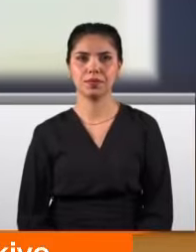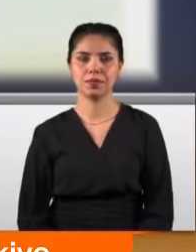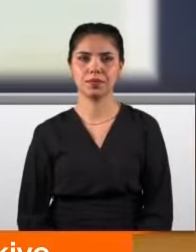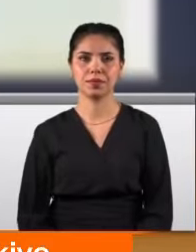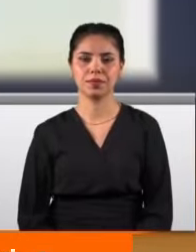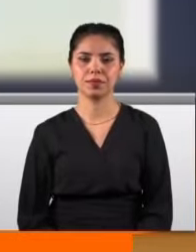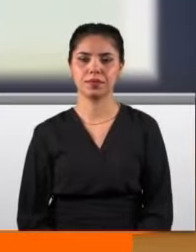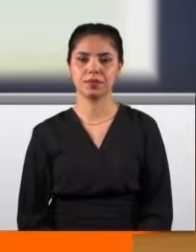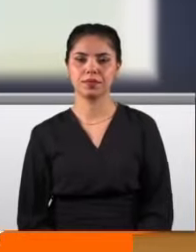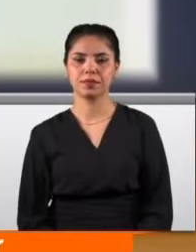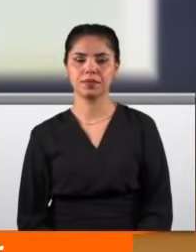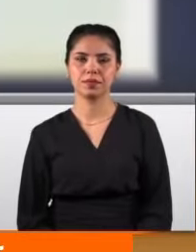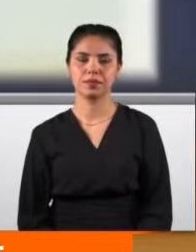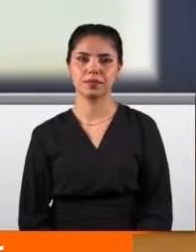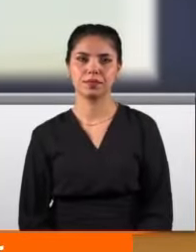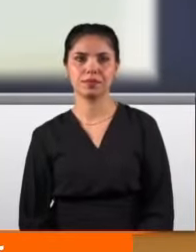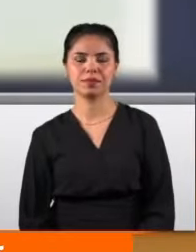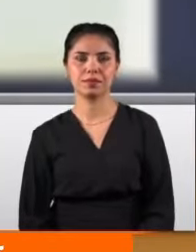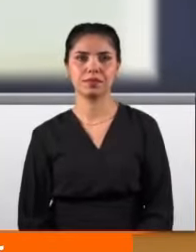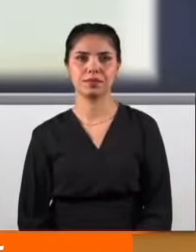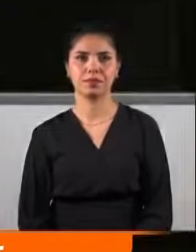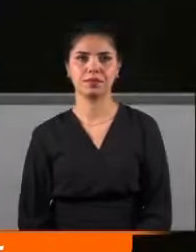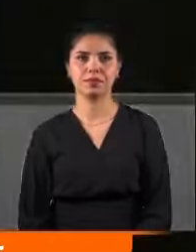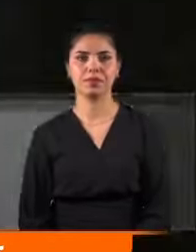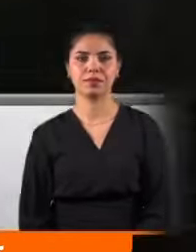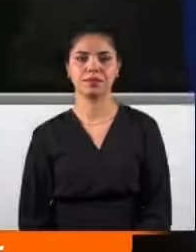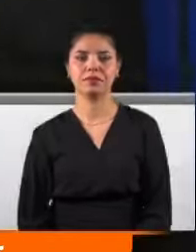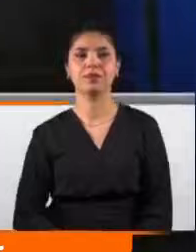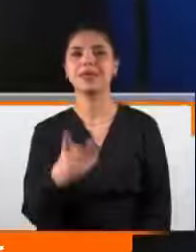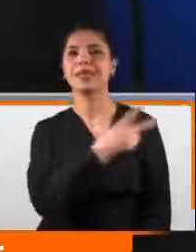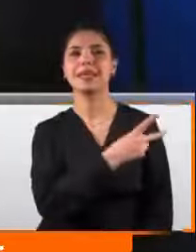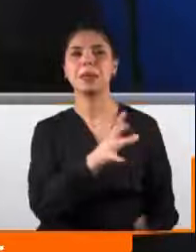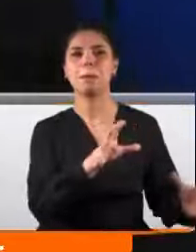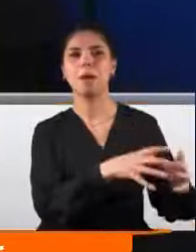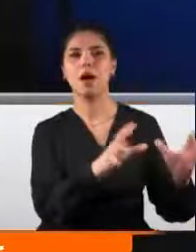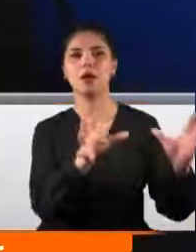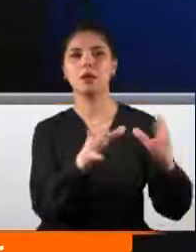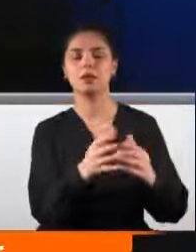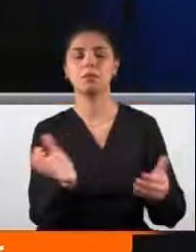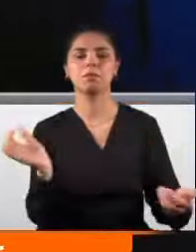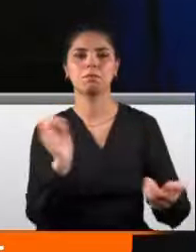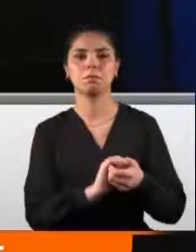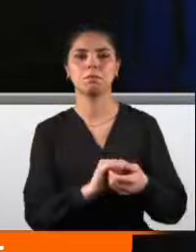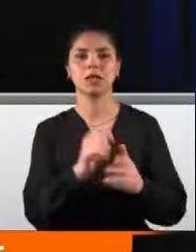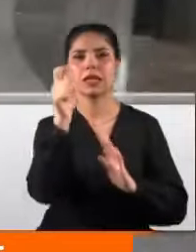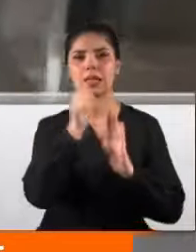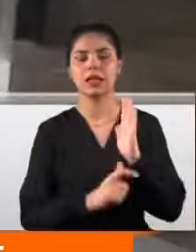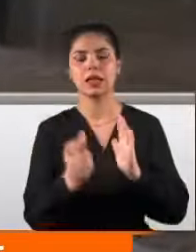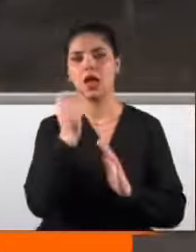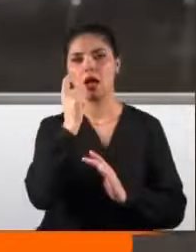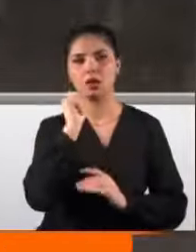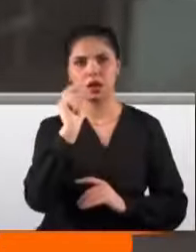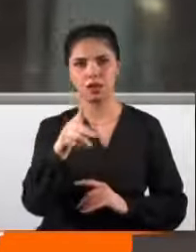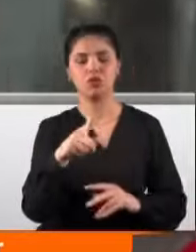Mersin'de yaşanan, Akdeniz'de yaşanan bir iş birliğidir. İki parti arasındaki pazarlık listesine Ankara'nın Yeni Mahalle,